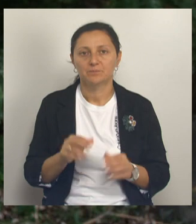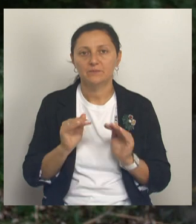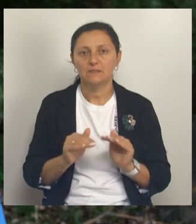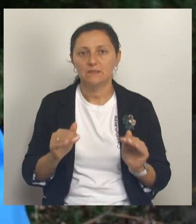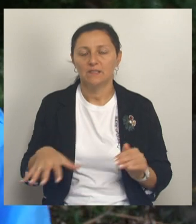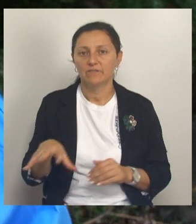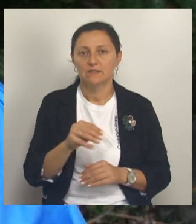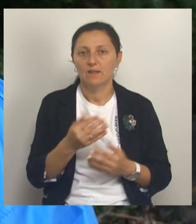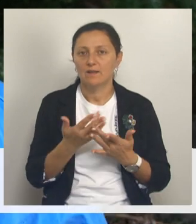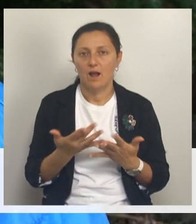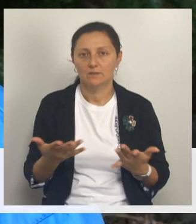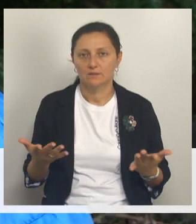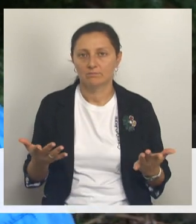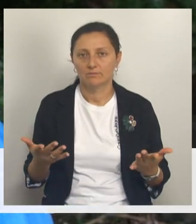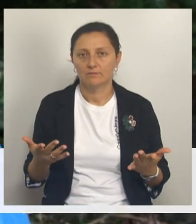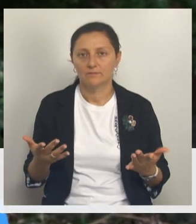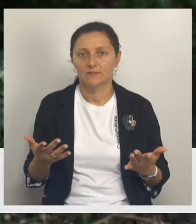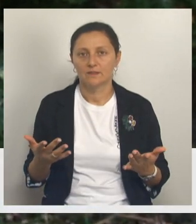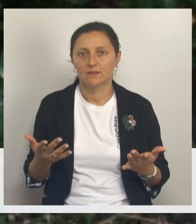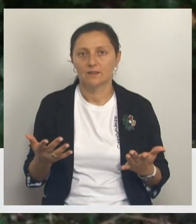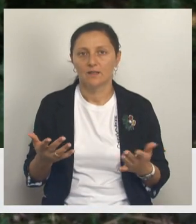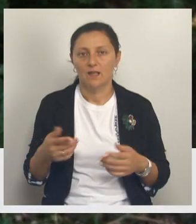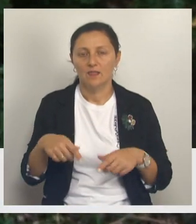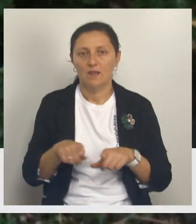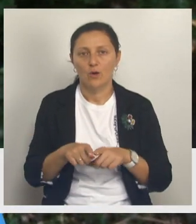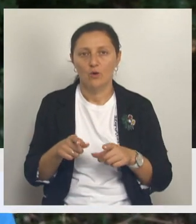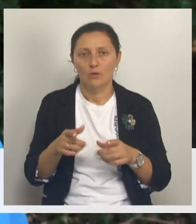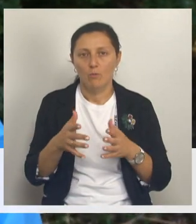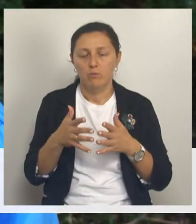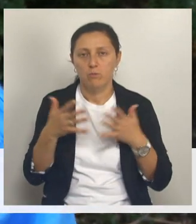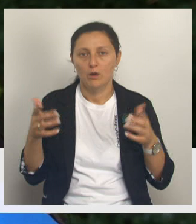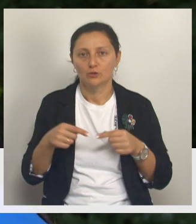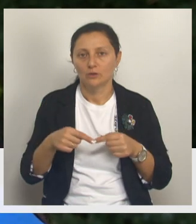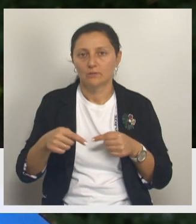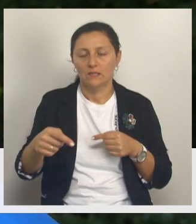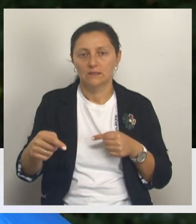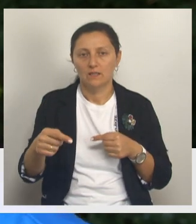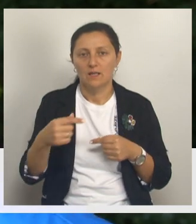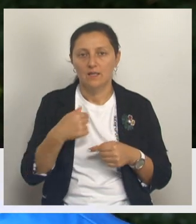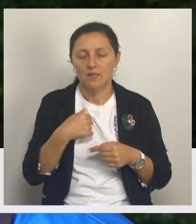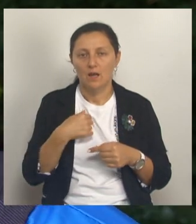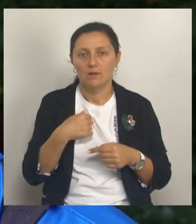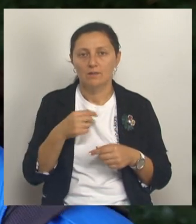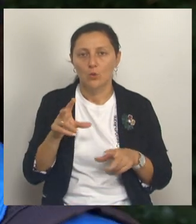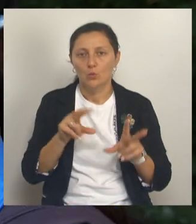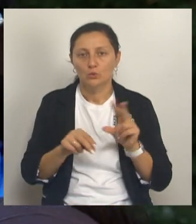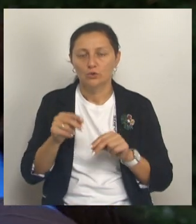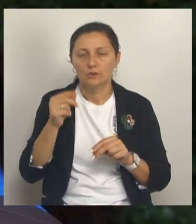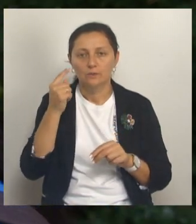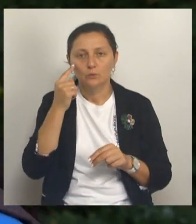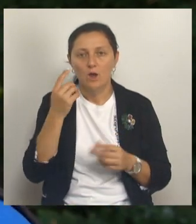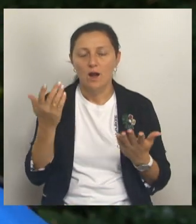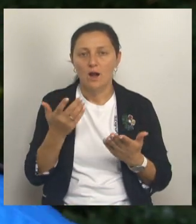все разные, и достаточно такое большое расстояние не смогут пройти. Я учитываю то, что какая